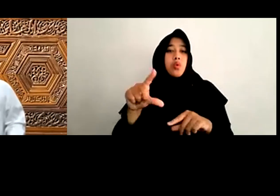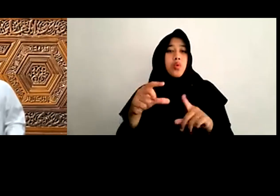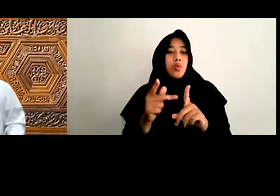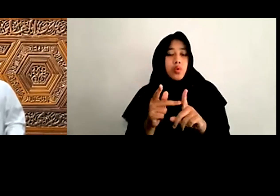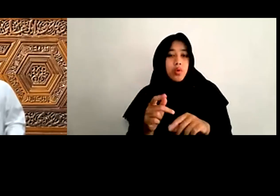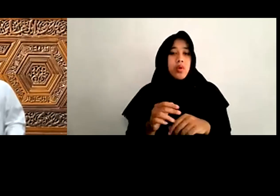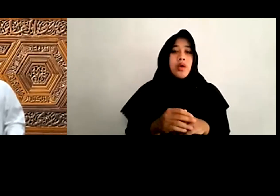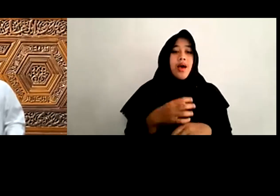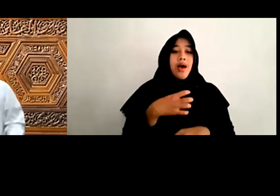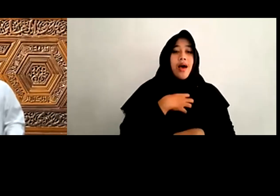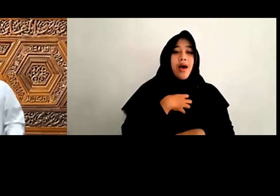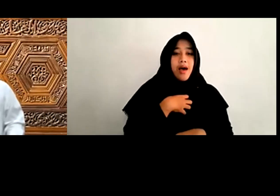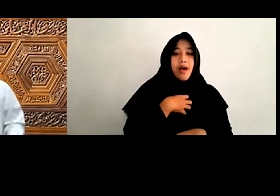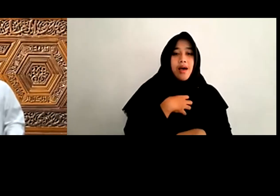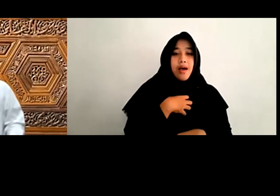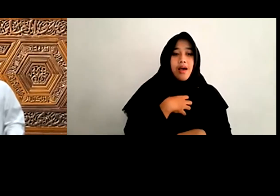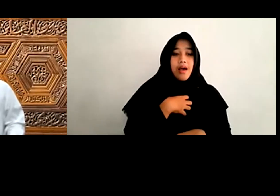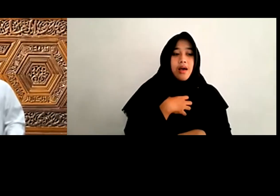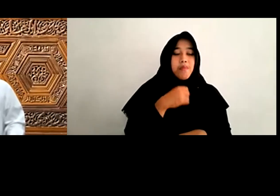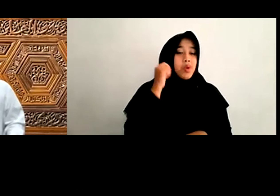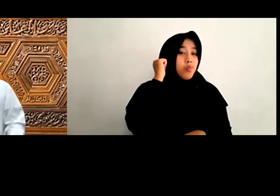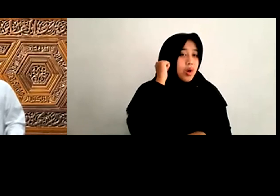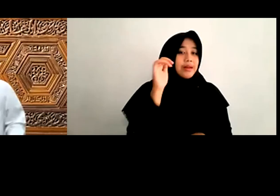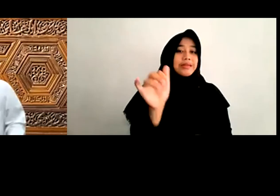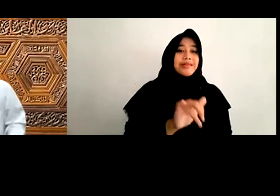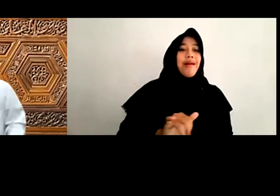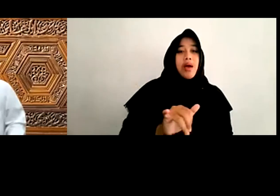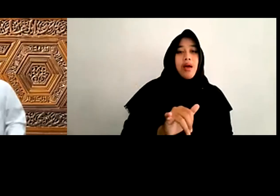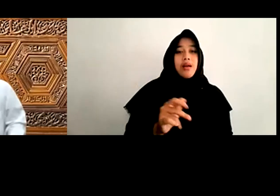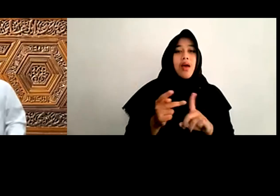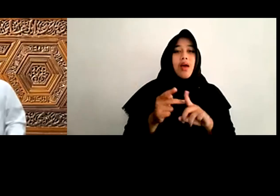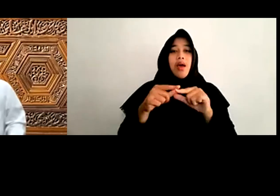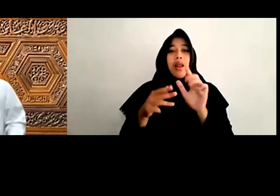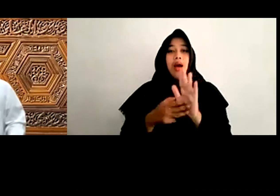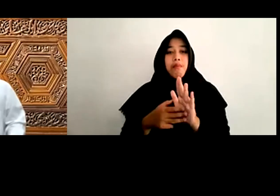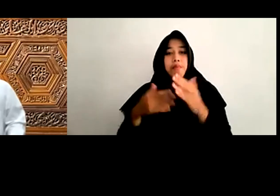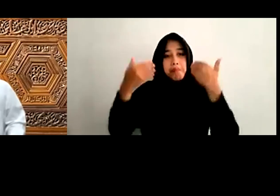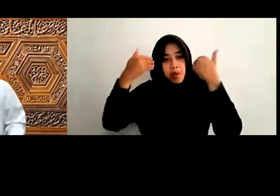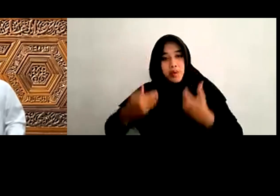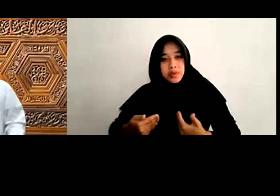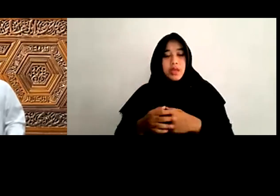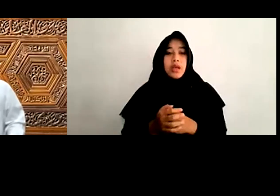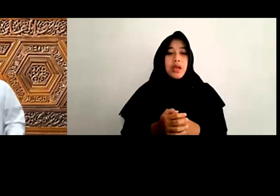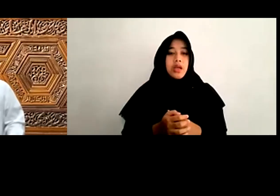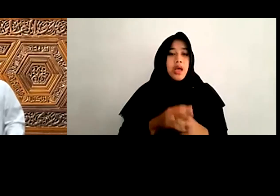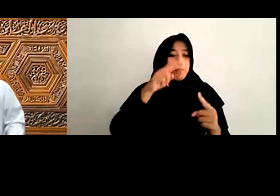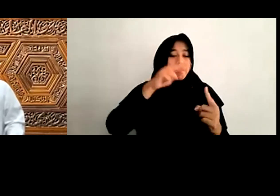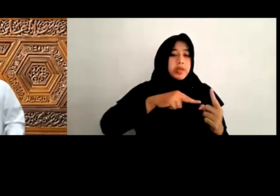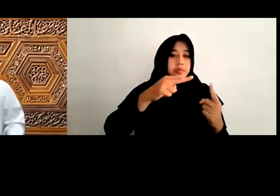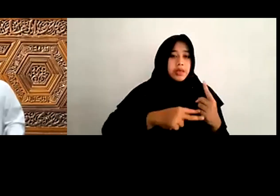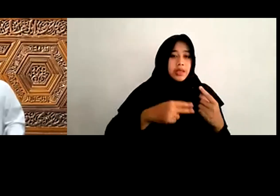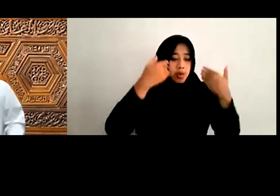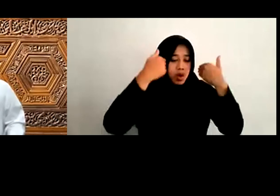Adalah juga Hak asasi manusia Dari aspek Kemanusiaannya Dari aspek Al-Insaniah